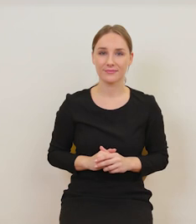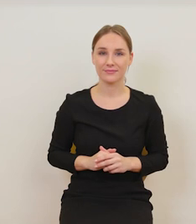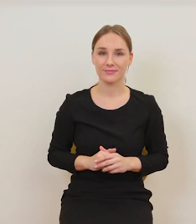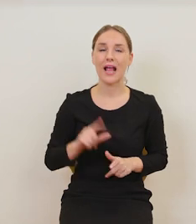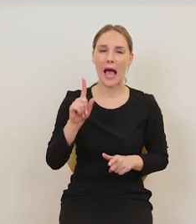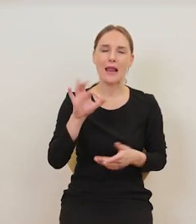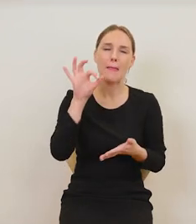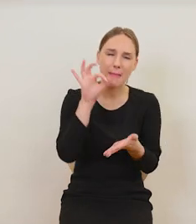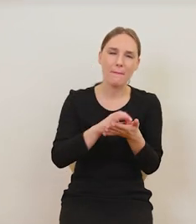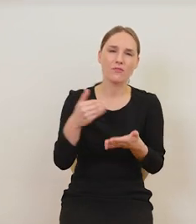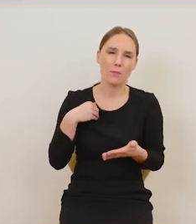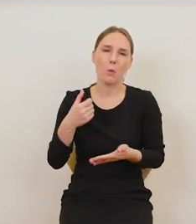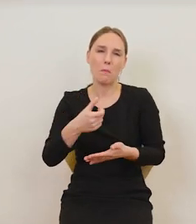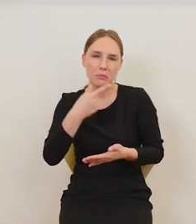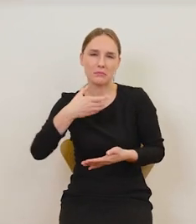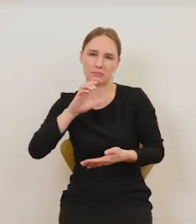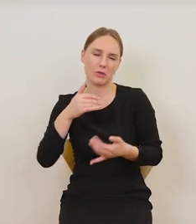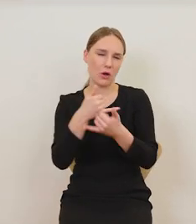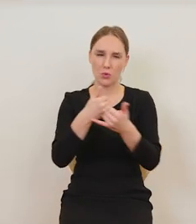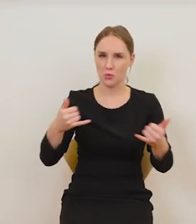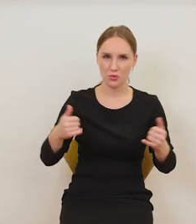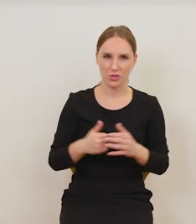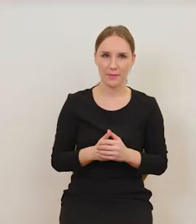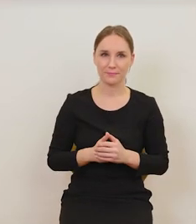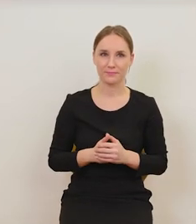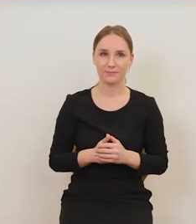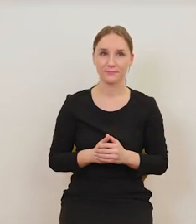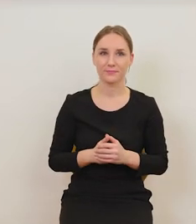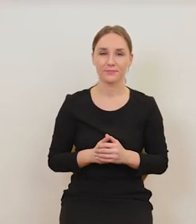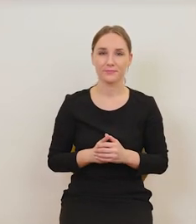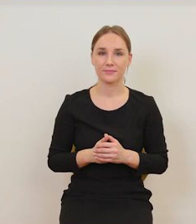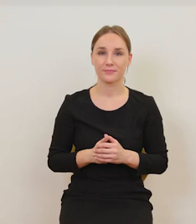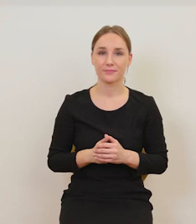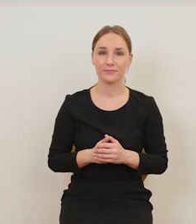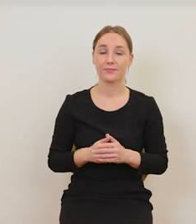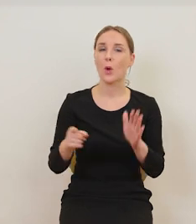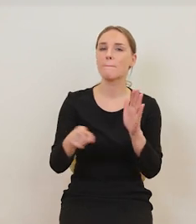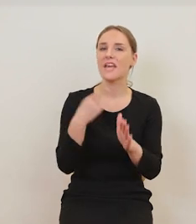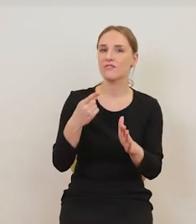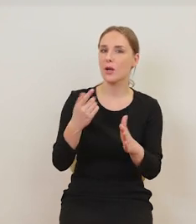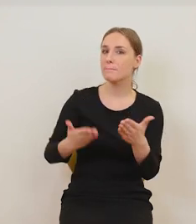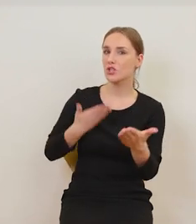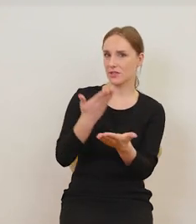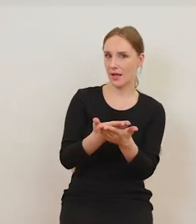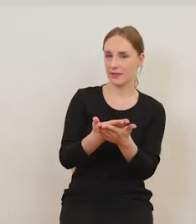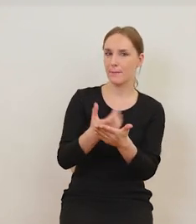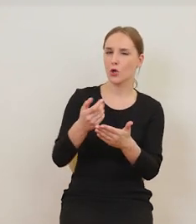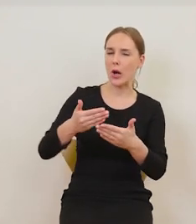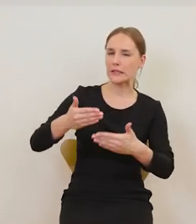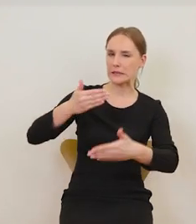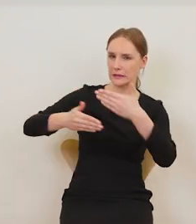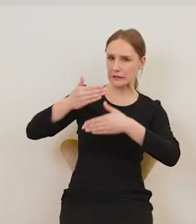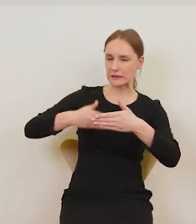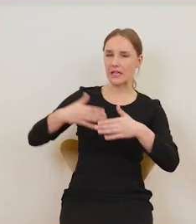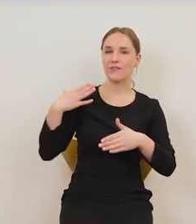to, że brał, to jasne. I tu mamy pierwszy coming out. Cofamy się trochę do